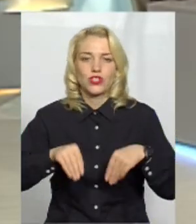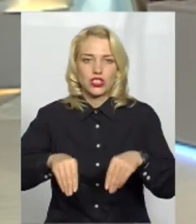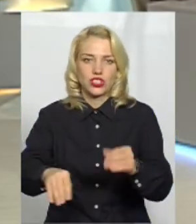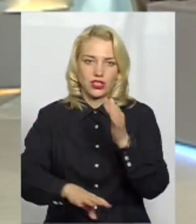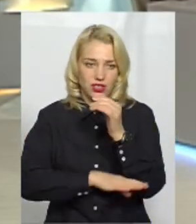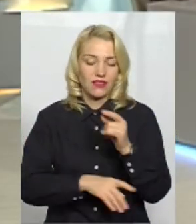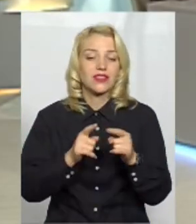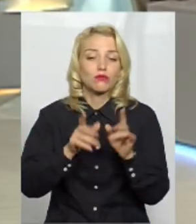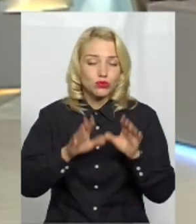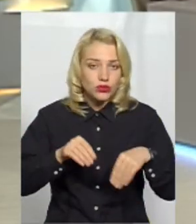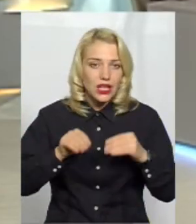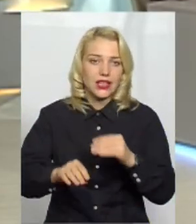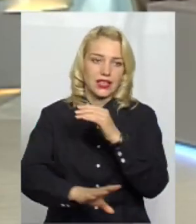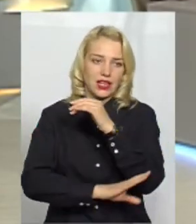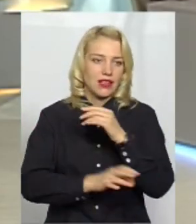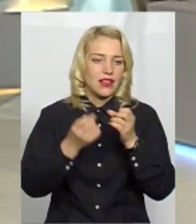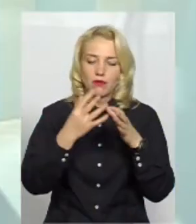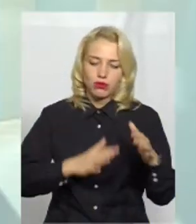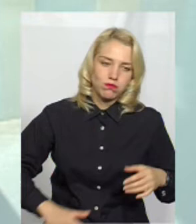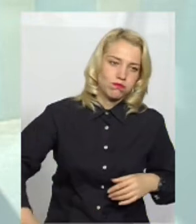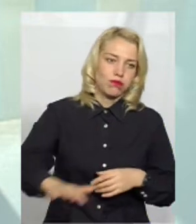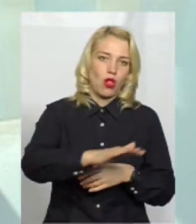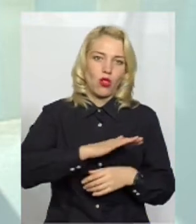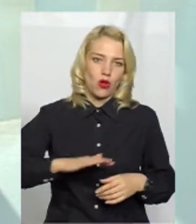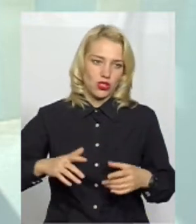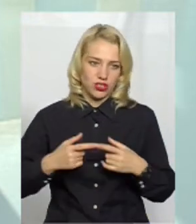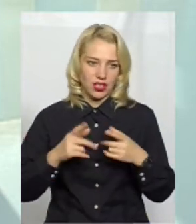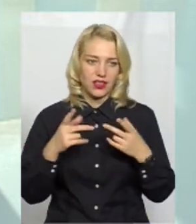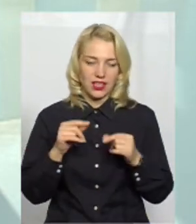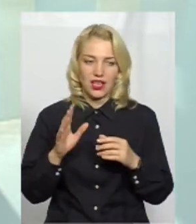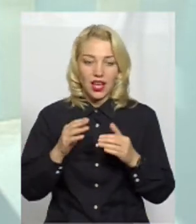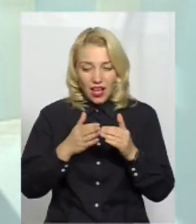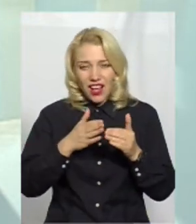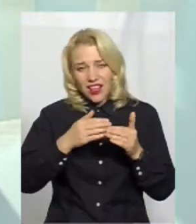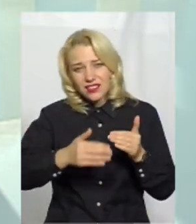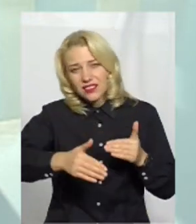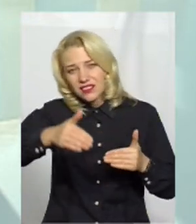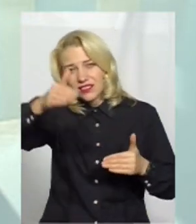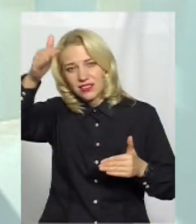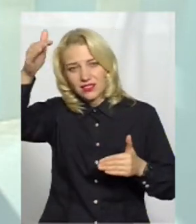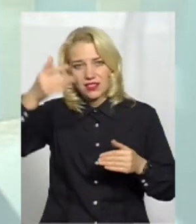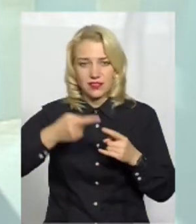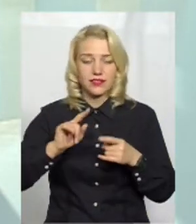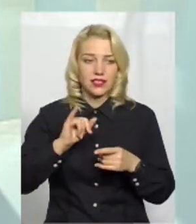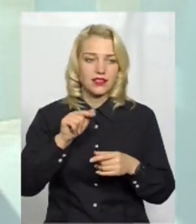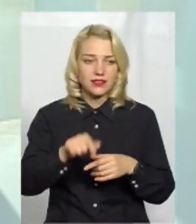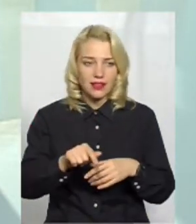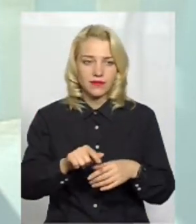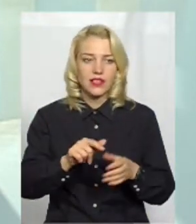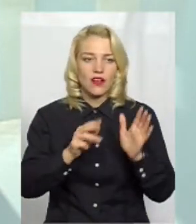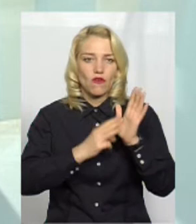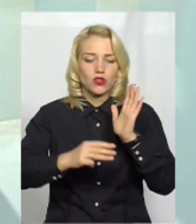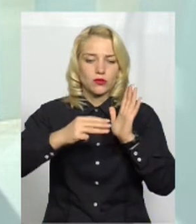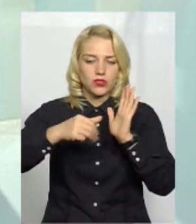бути дерева? Так. І там сквер – це не лише ця площа дерева, ніж якого вони продавали. А доверху туди, по Степана Бендери, він має 0